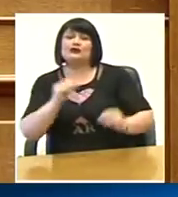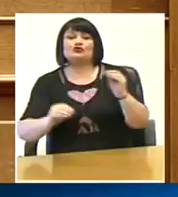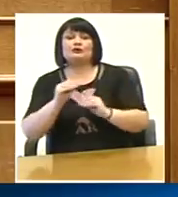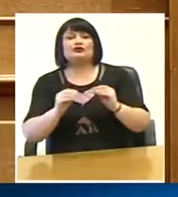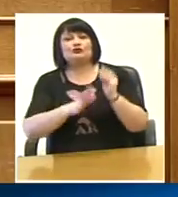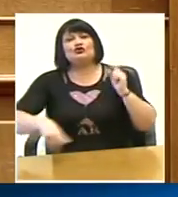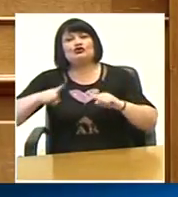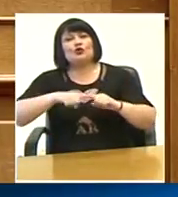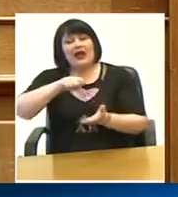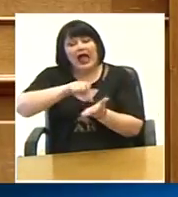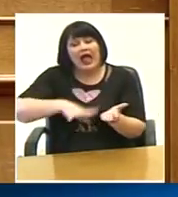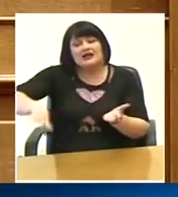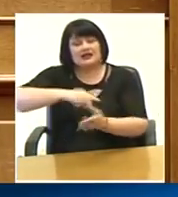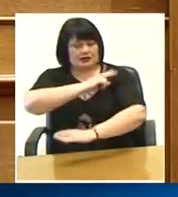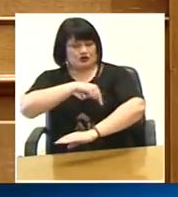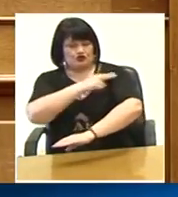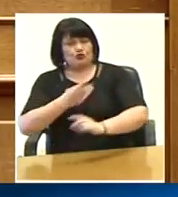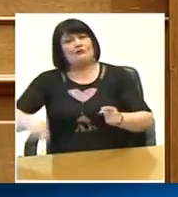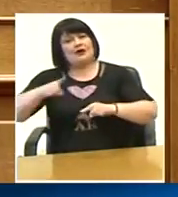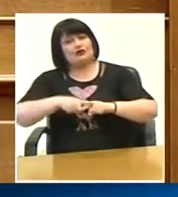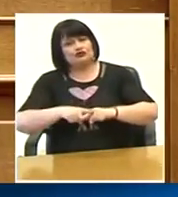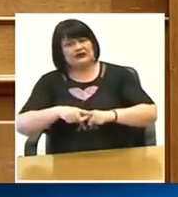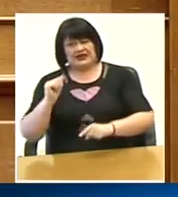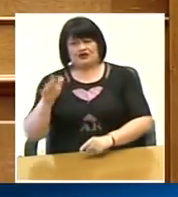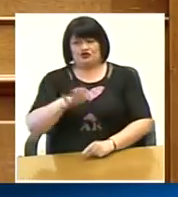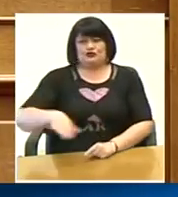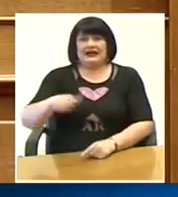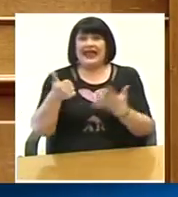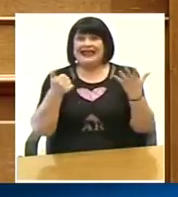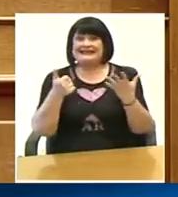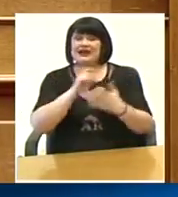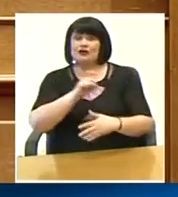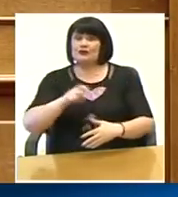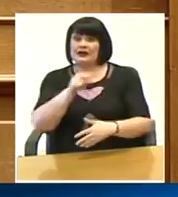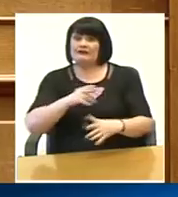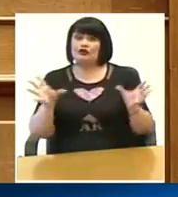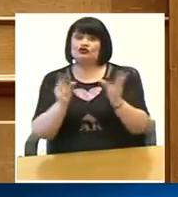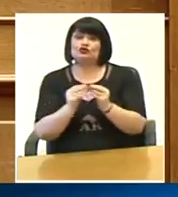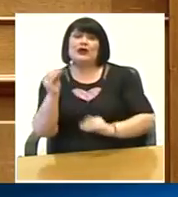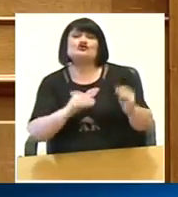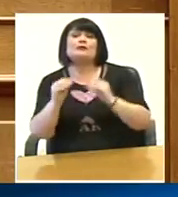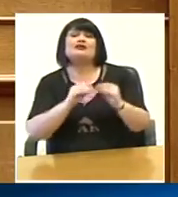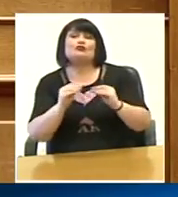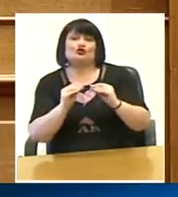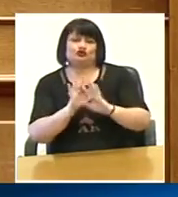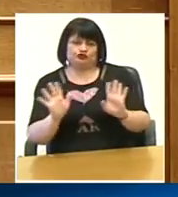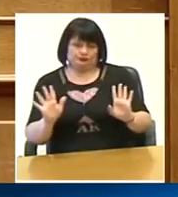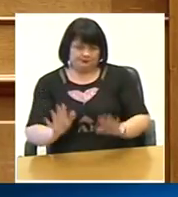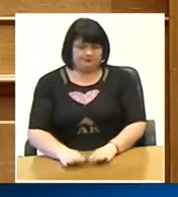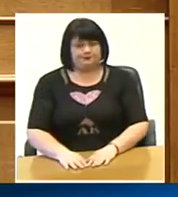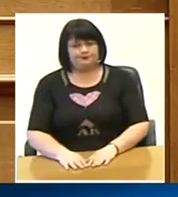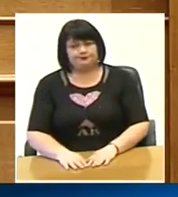νοσοκομεία της Αττικής συνήκωση για τις Αττικά Νοσοκομεία 60 εκατομμύρια ευρώ από αυτή την παρέμβαση έχουμε